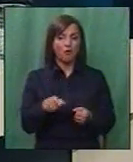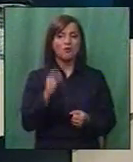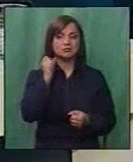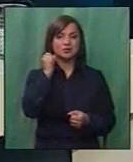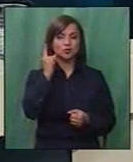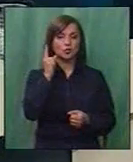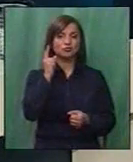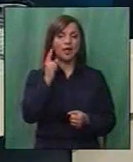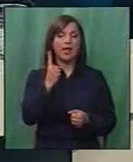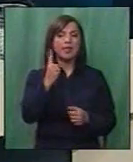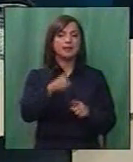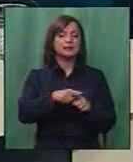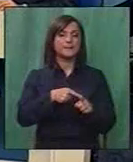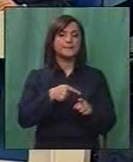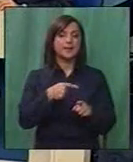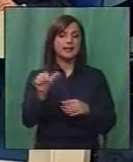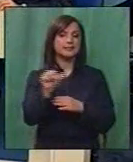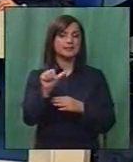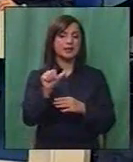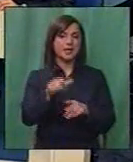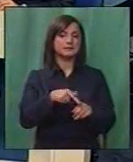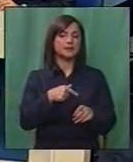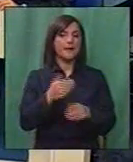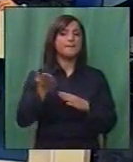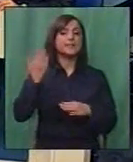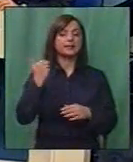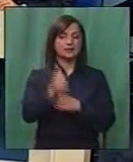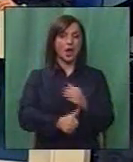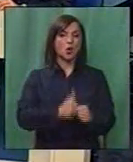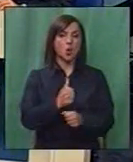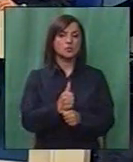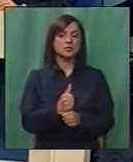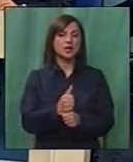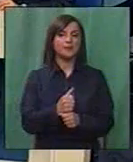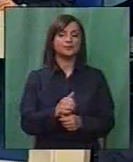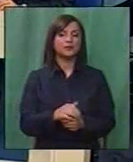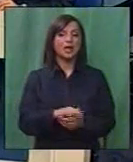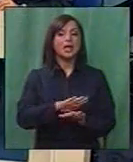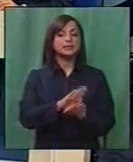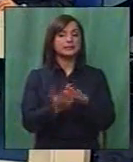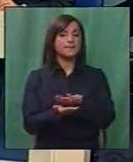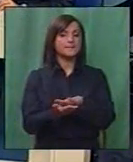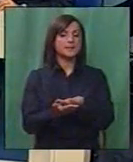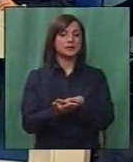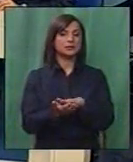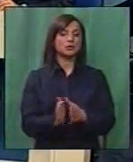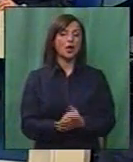случи месец 11. минатата година. За мене че,